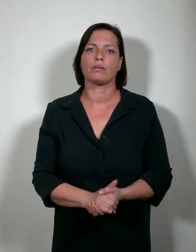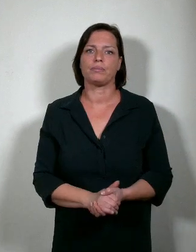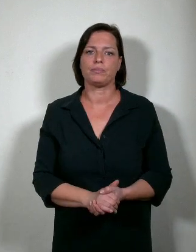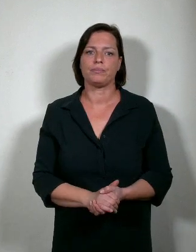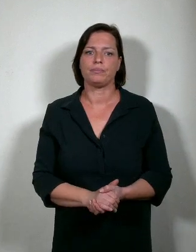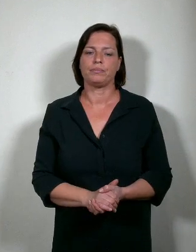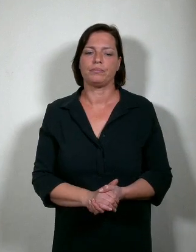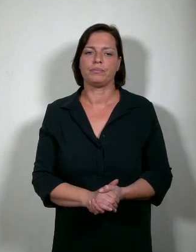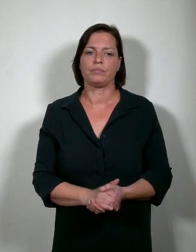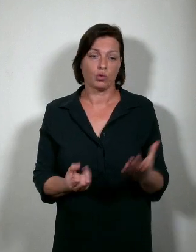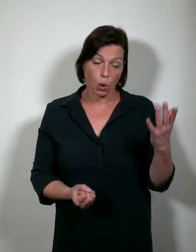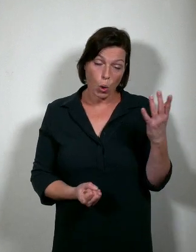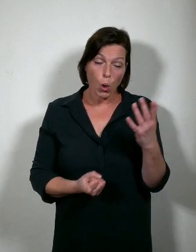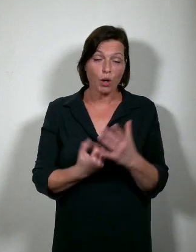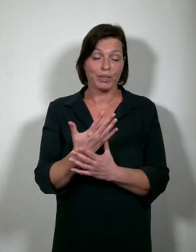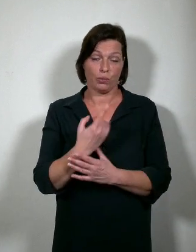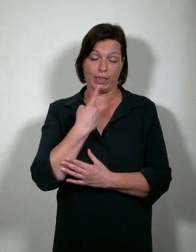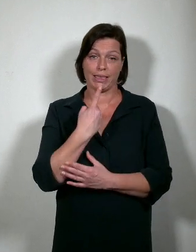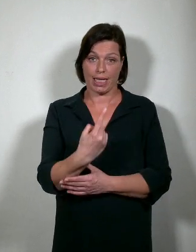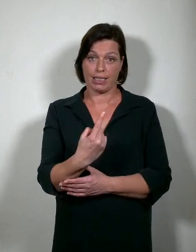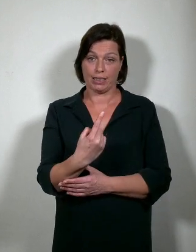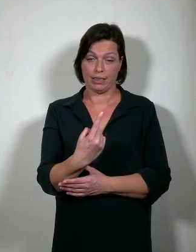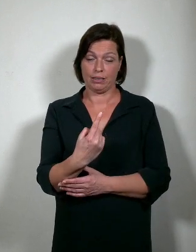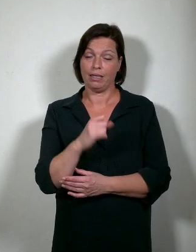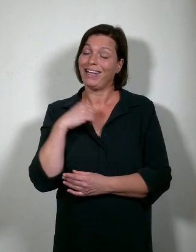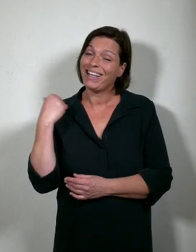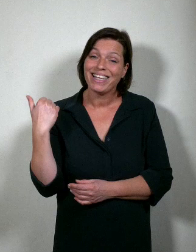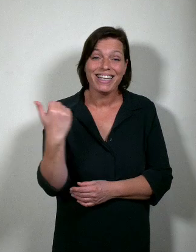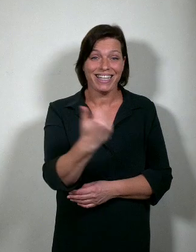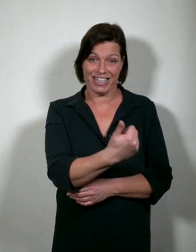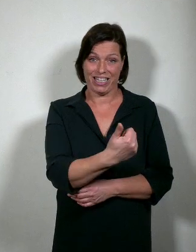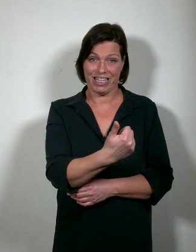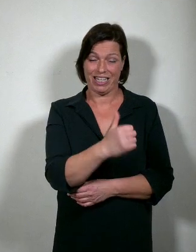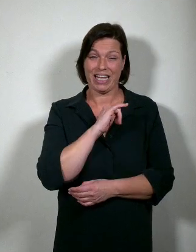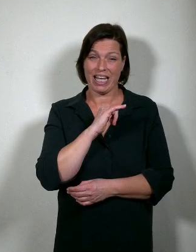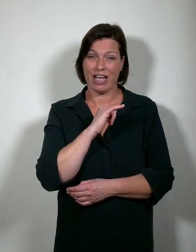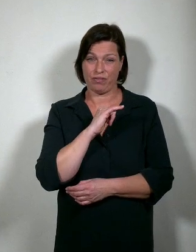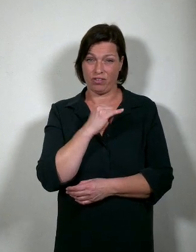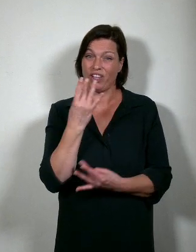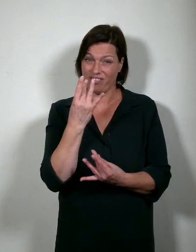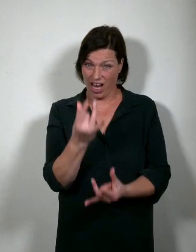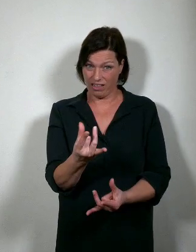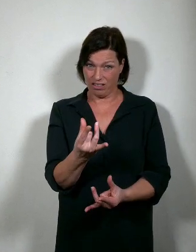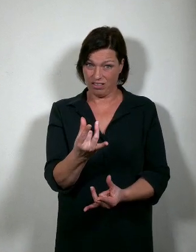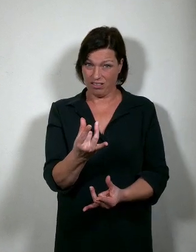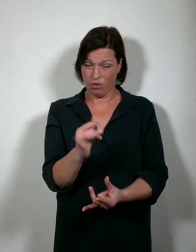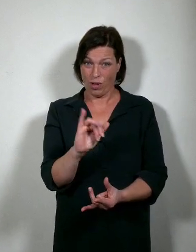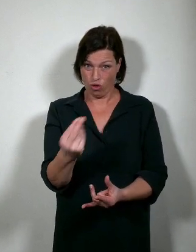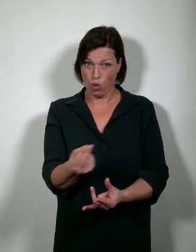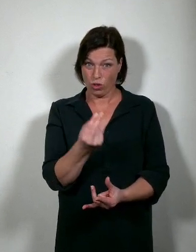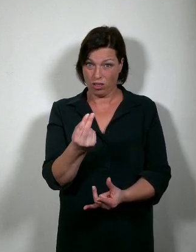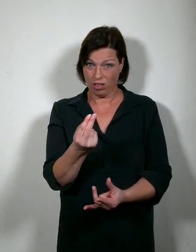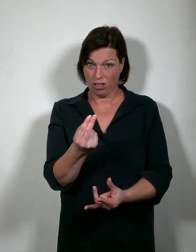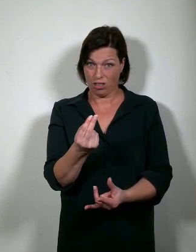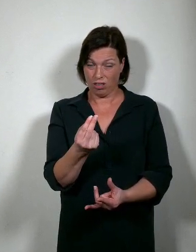Dus nogmaals, iedereen die daartoe over de nodige talenten beschikt en dat wil, moet toegang